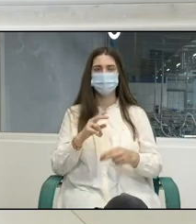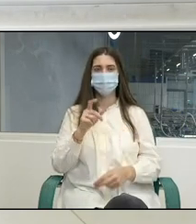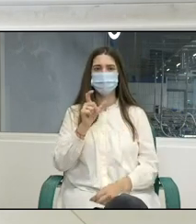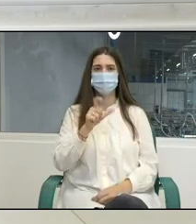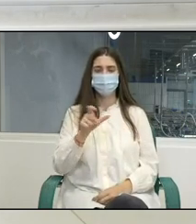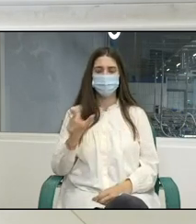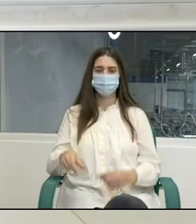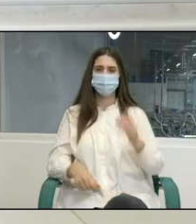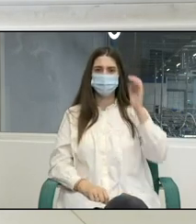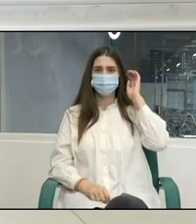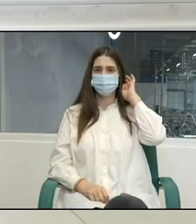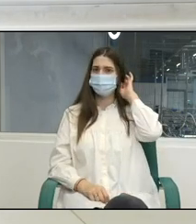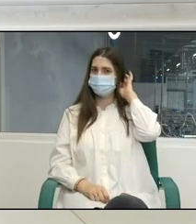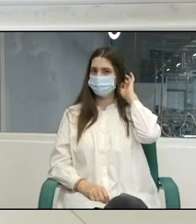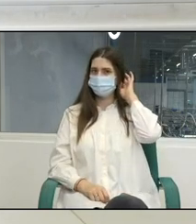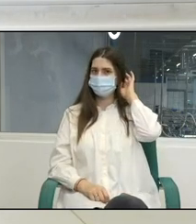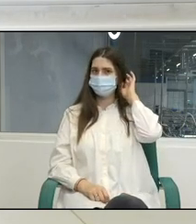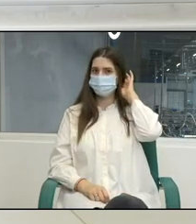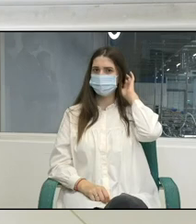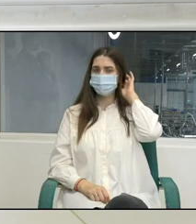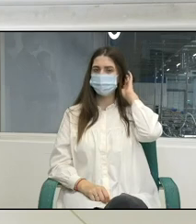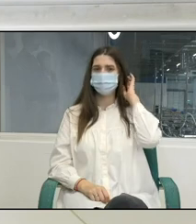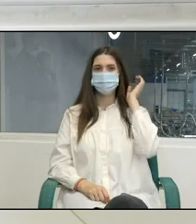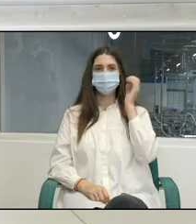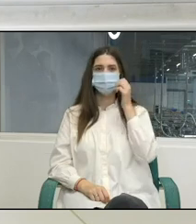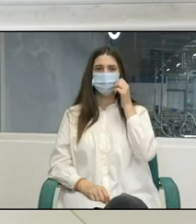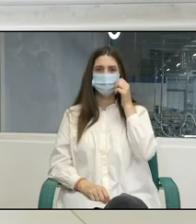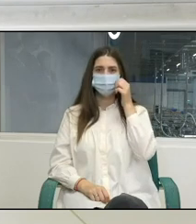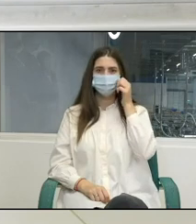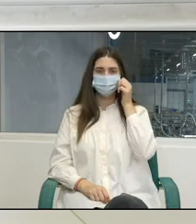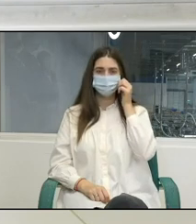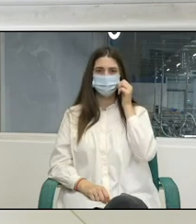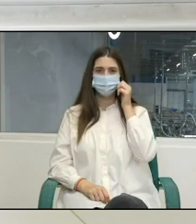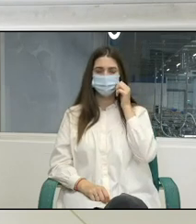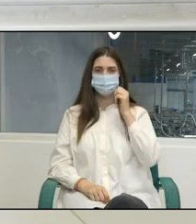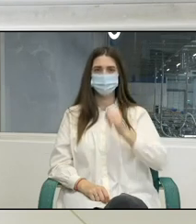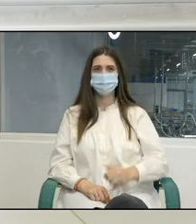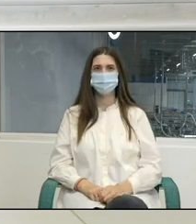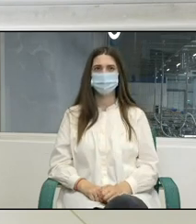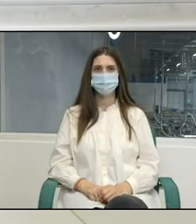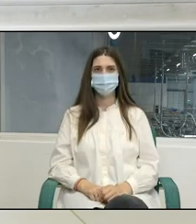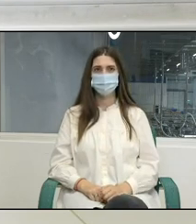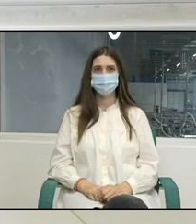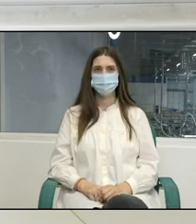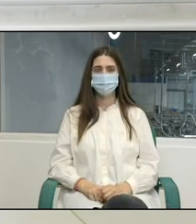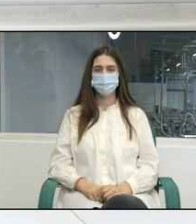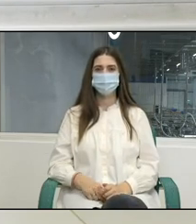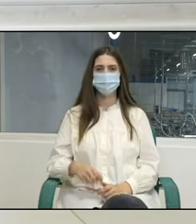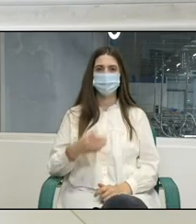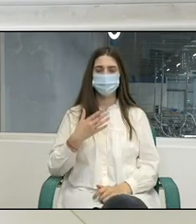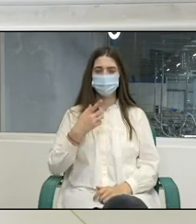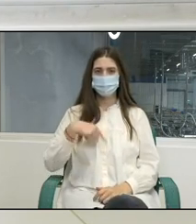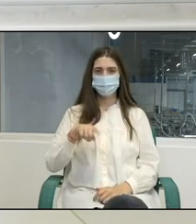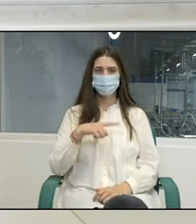și care s-au dovedit a fi ineficiente noi am restabilit